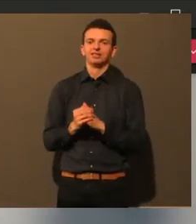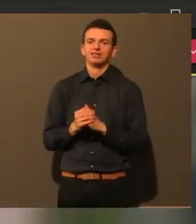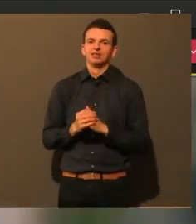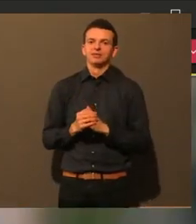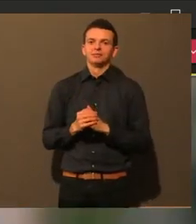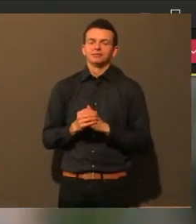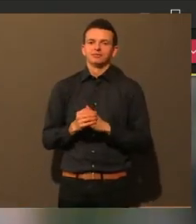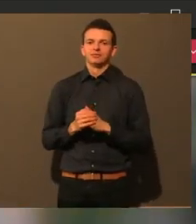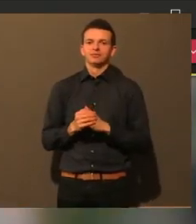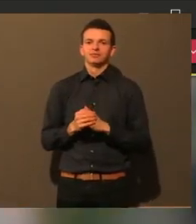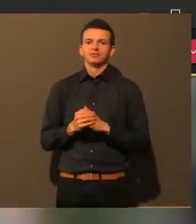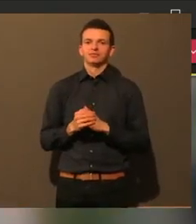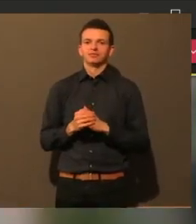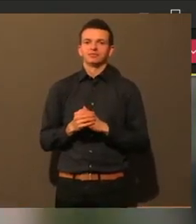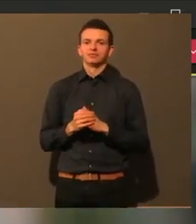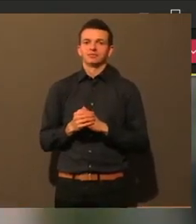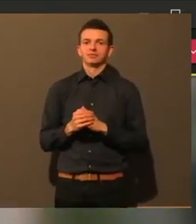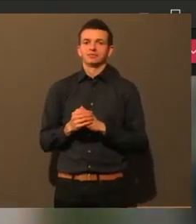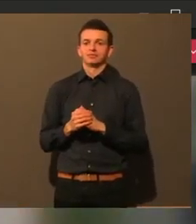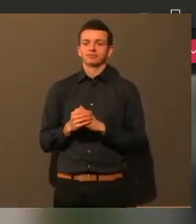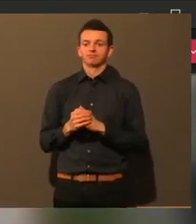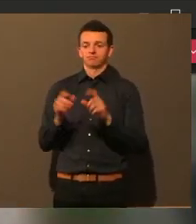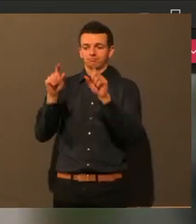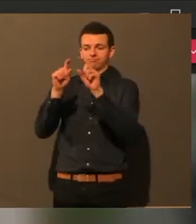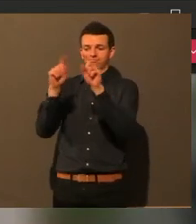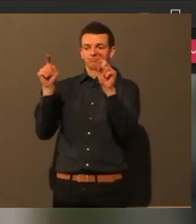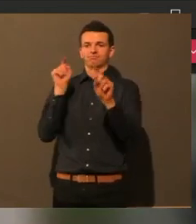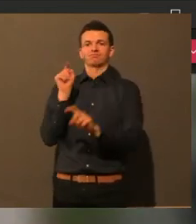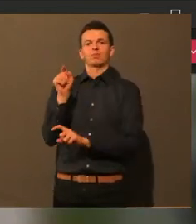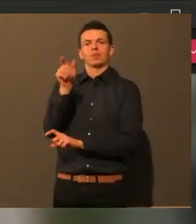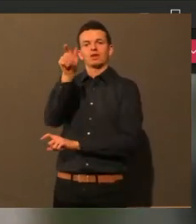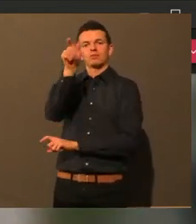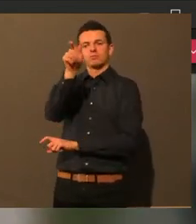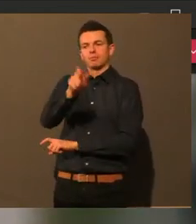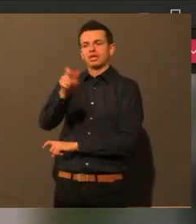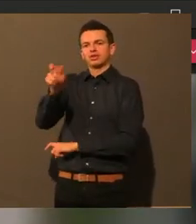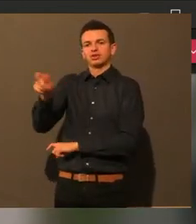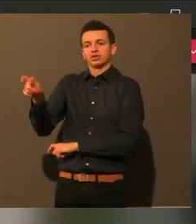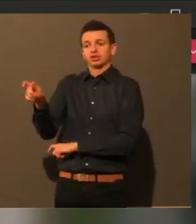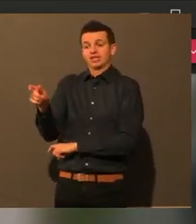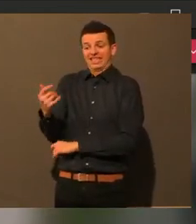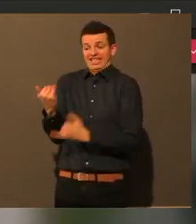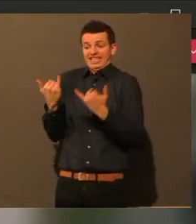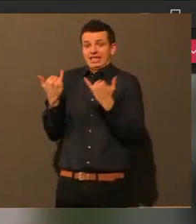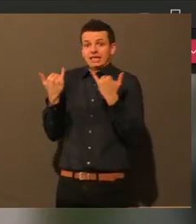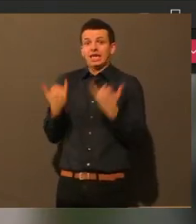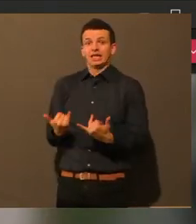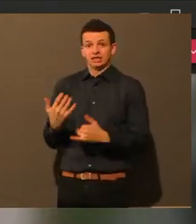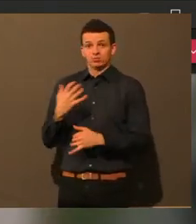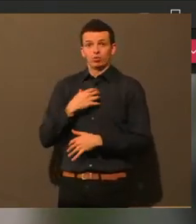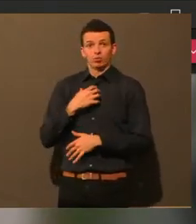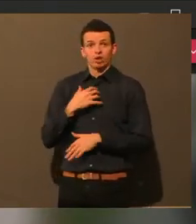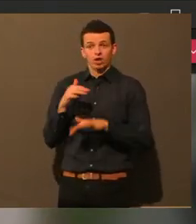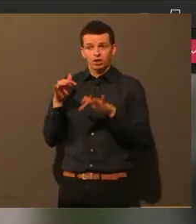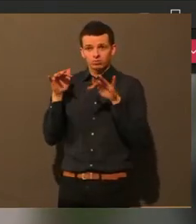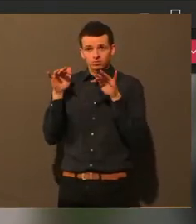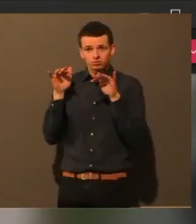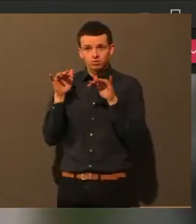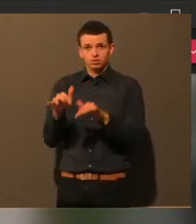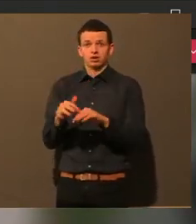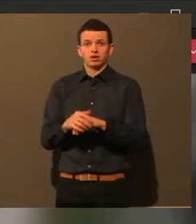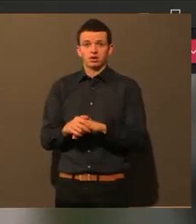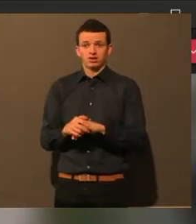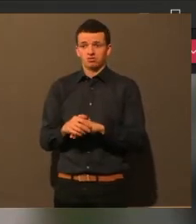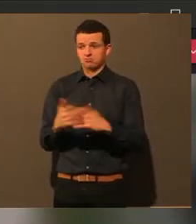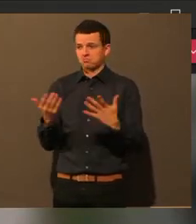welche Menschen sind denn gerade in Schwierigkeiten, welche Menschen haben gerade Probleme. Und ich denke da auch ganz besonders an die Menschen, die